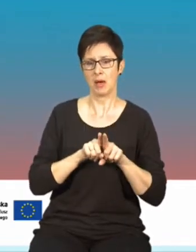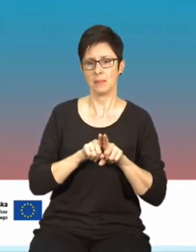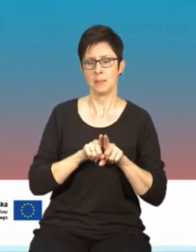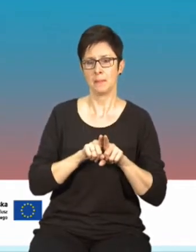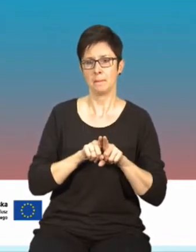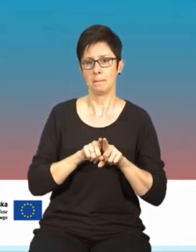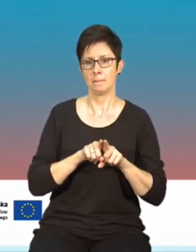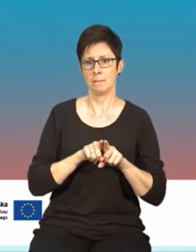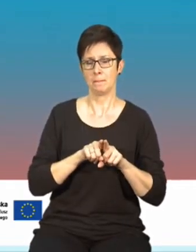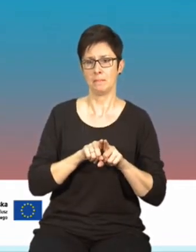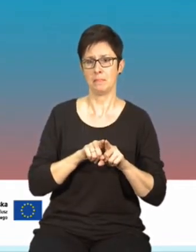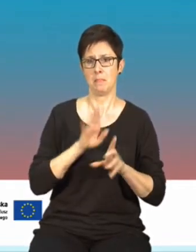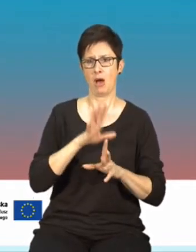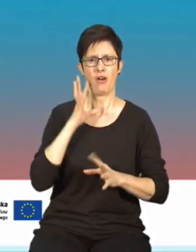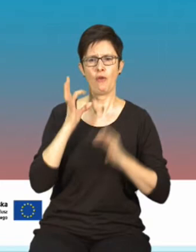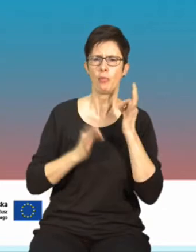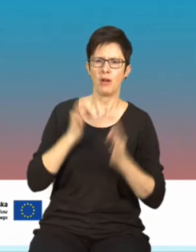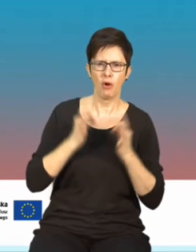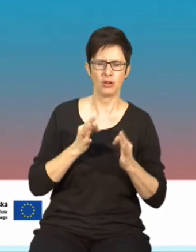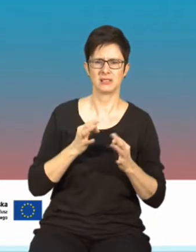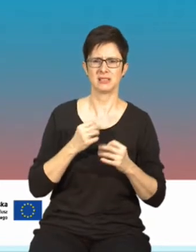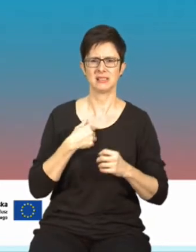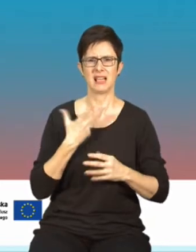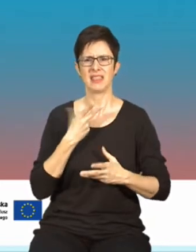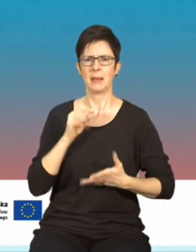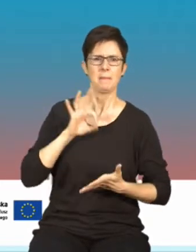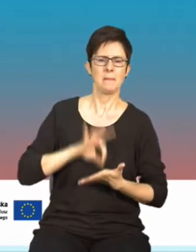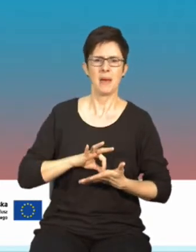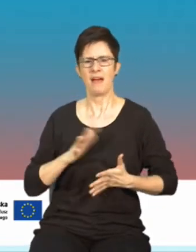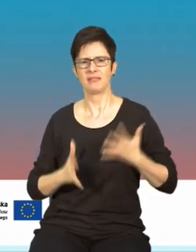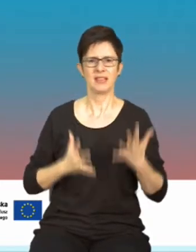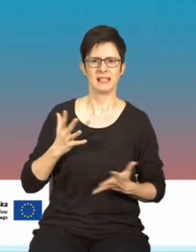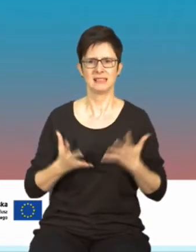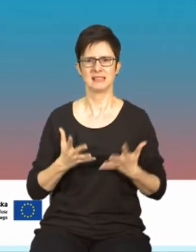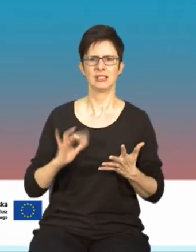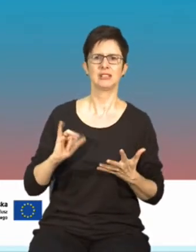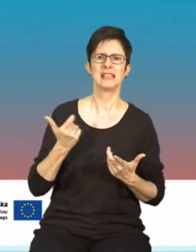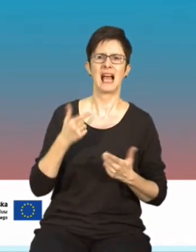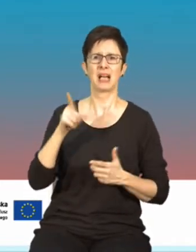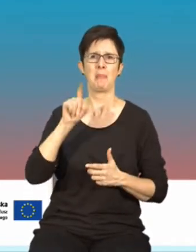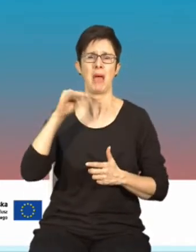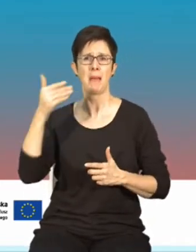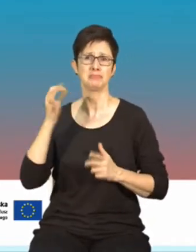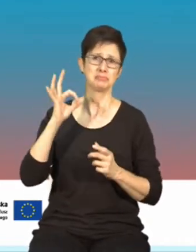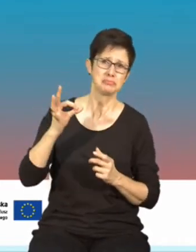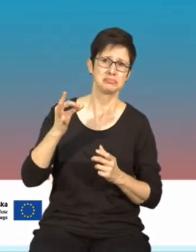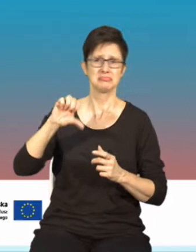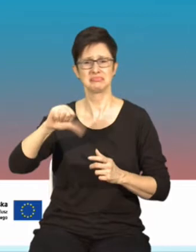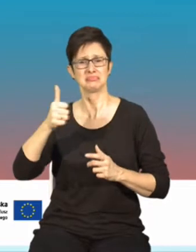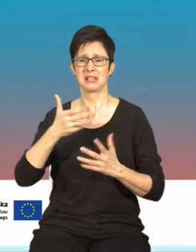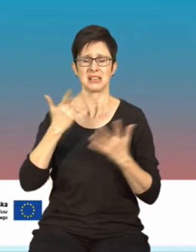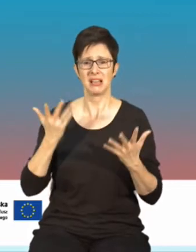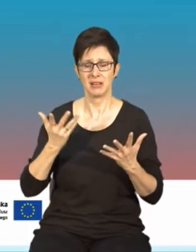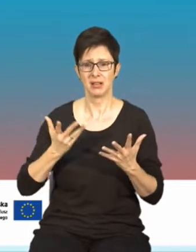które mają wątpliwości, osoby niezdecydowane co do pól elektromagnetycznych, są traktowane przez